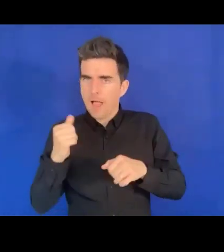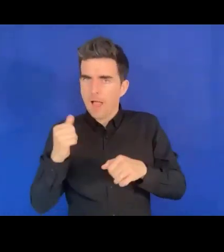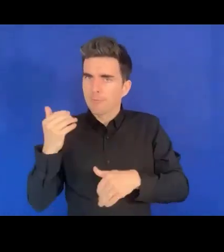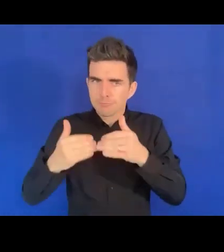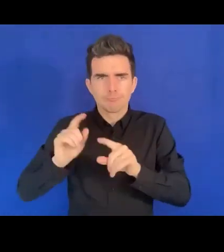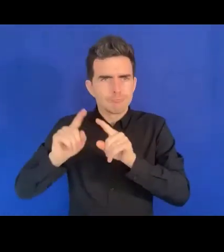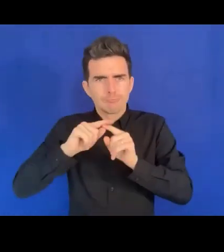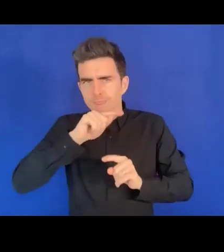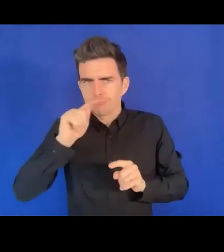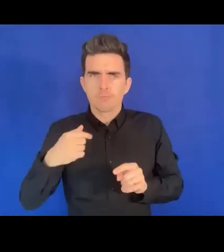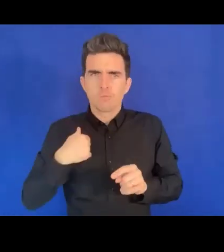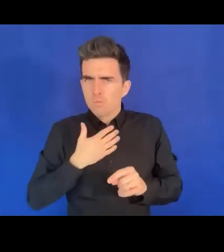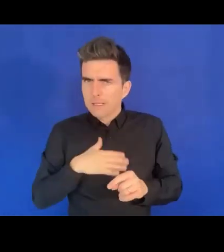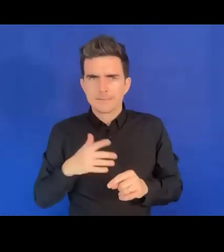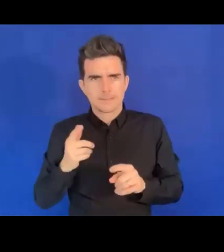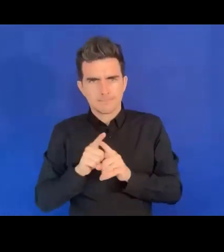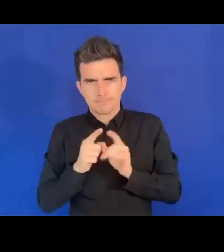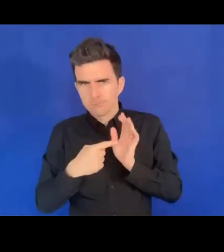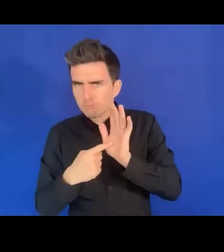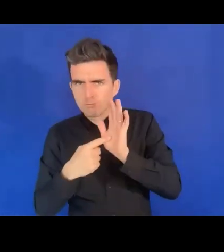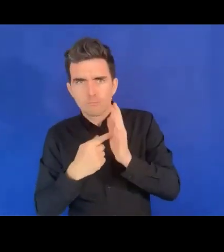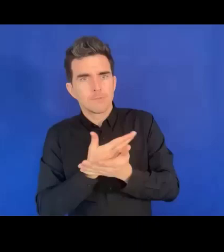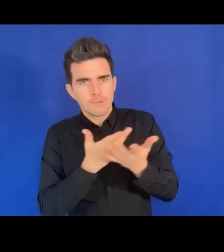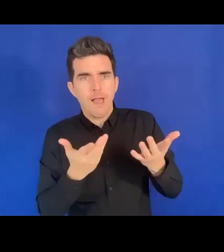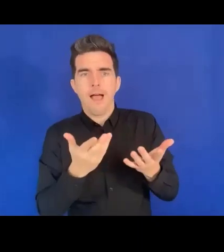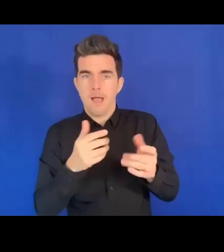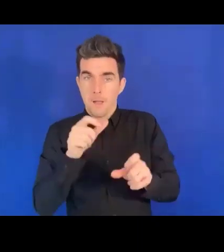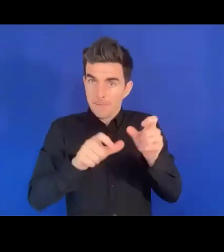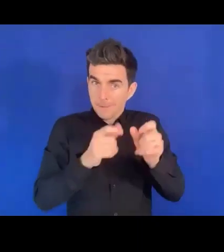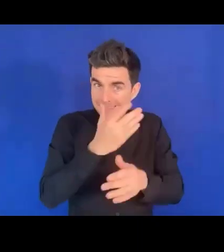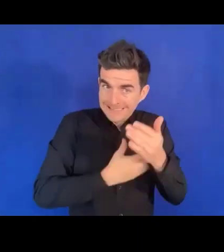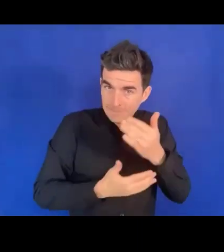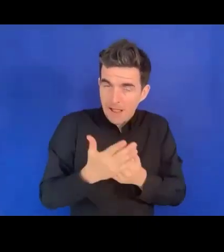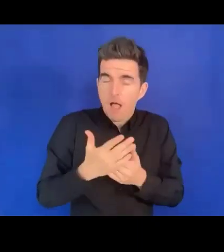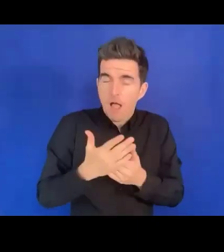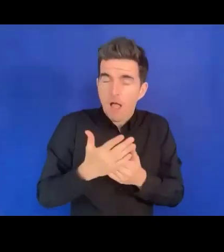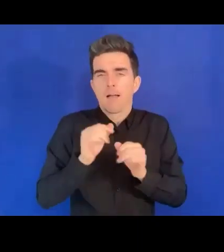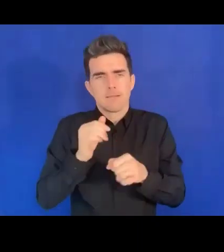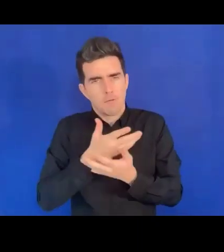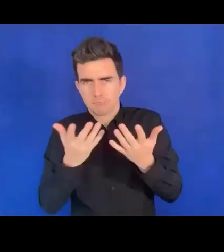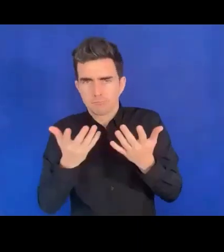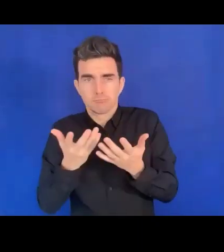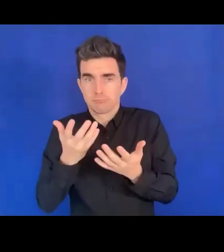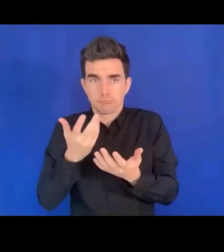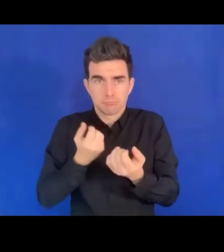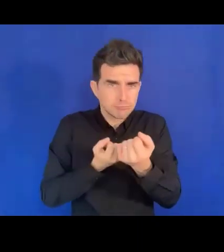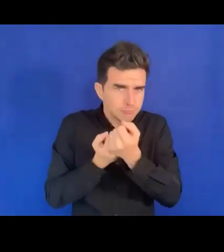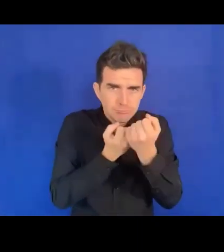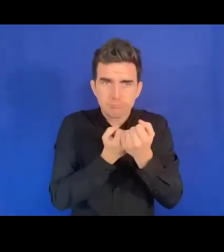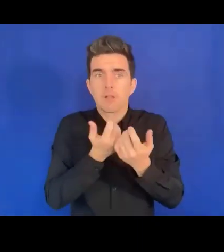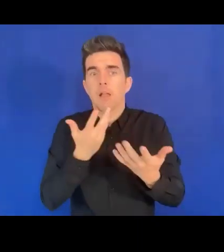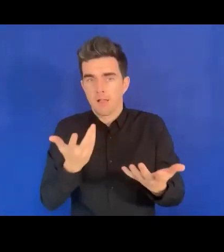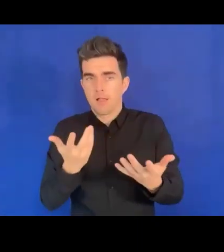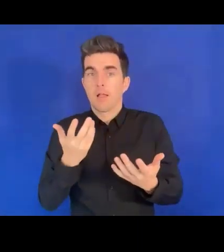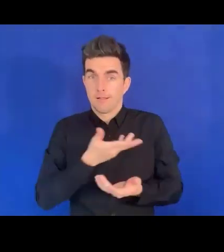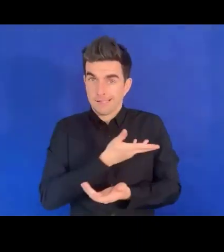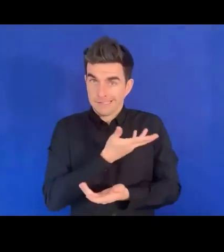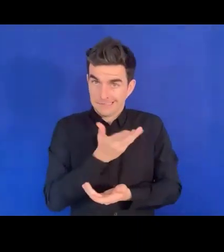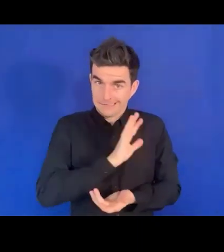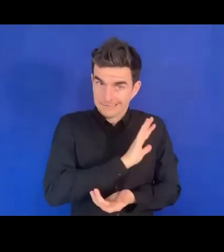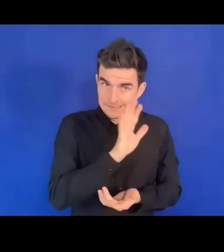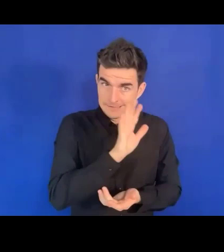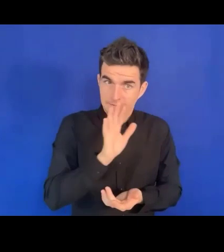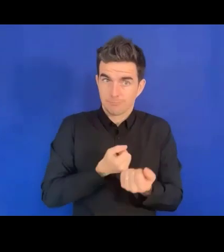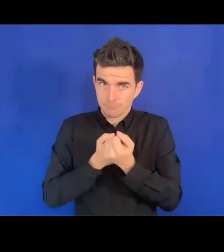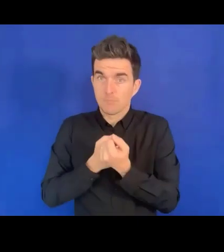l'aide des personnes handicapées et aussi des personnes qui n'ont pas de problème